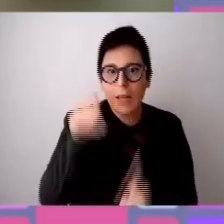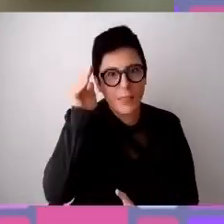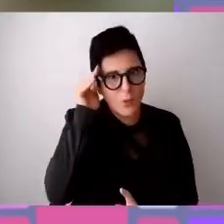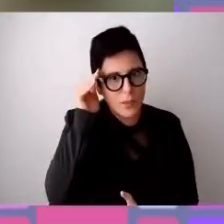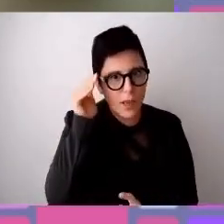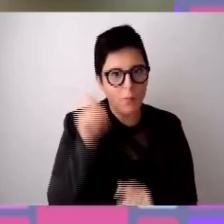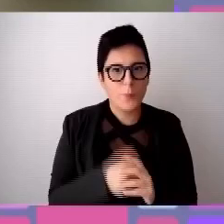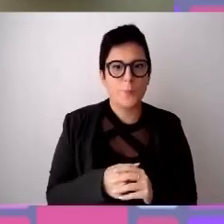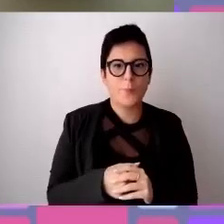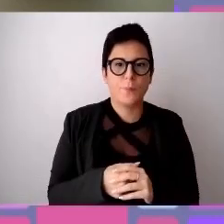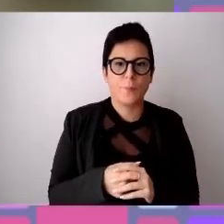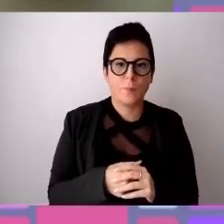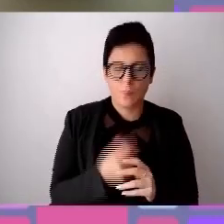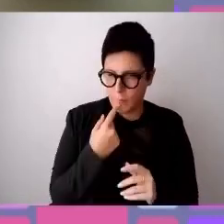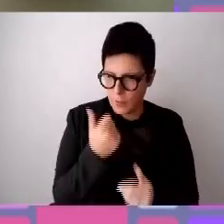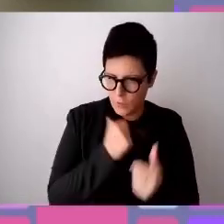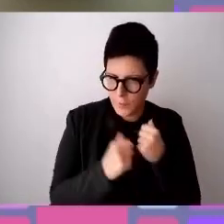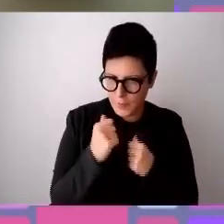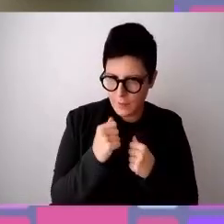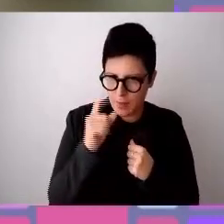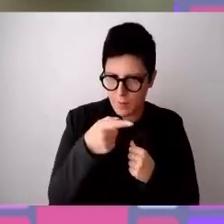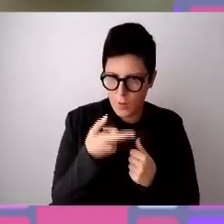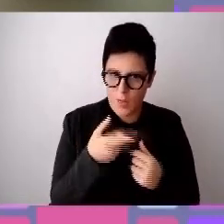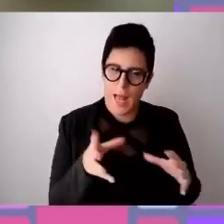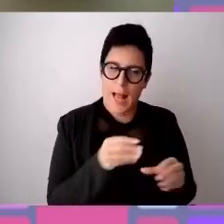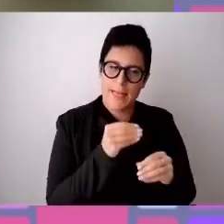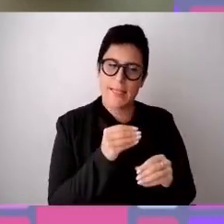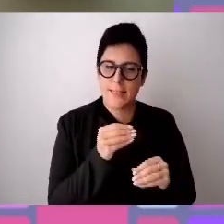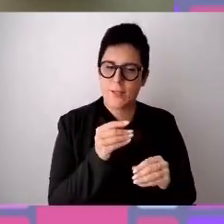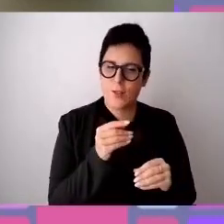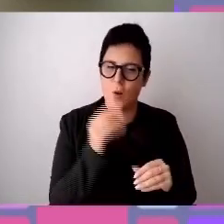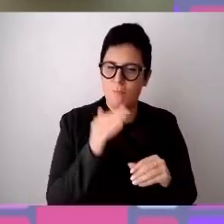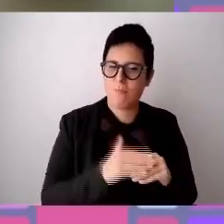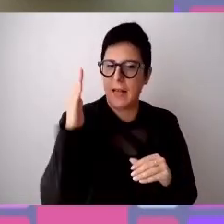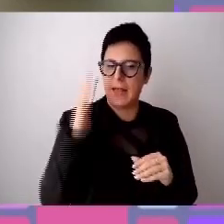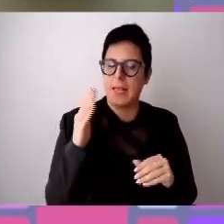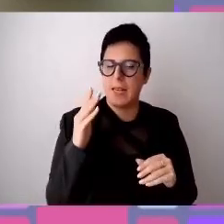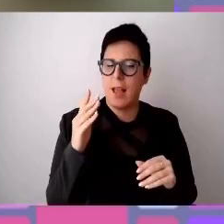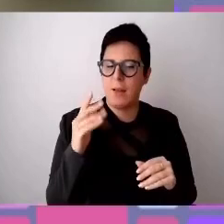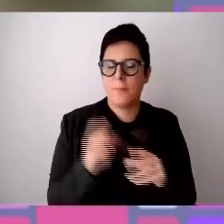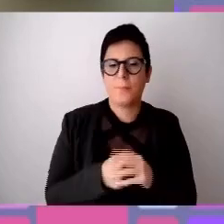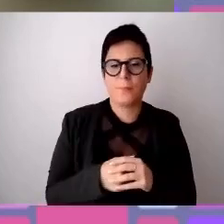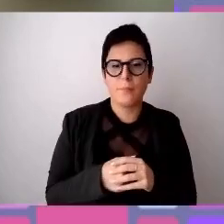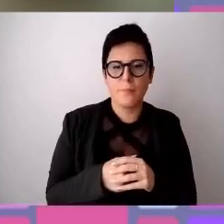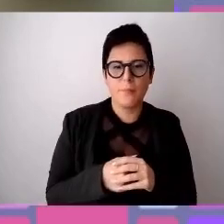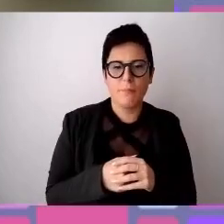ritorno a una cosa detta anche in precedenza per chi c'era anche nella prima metà di questa di questa ora